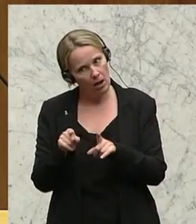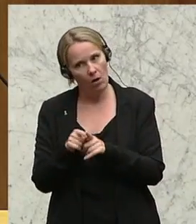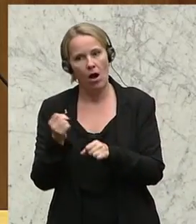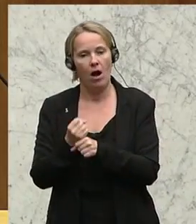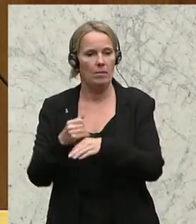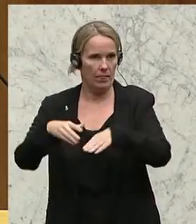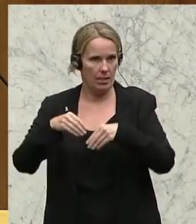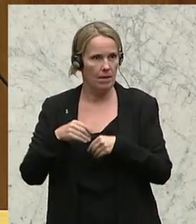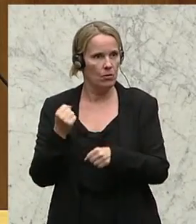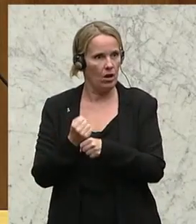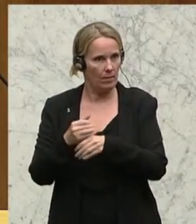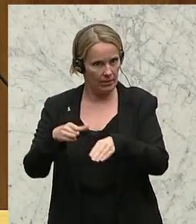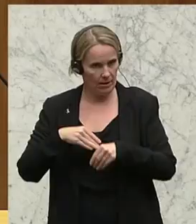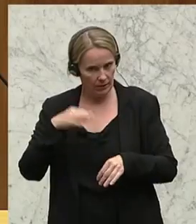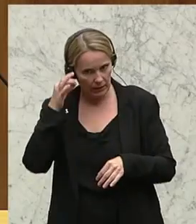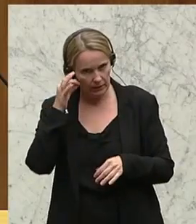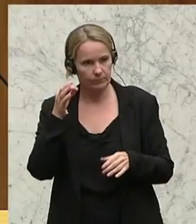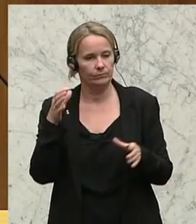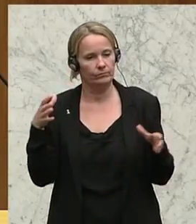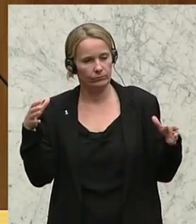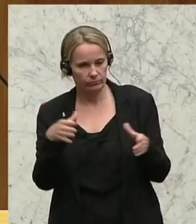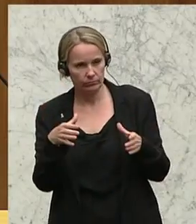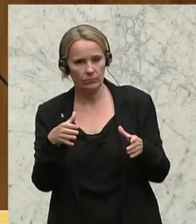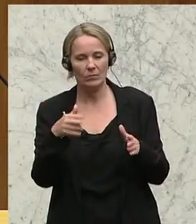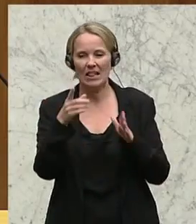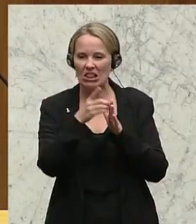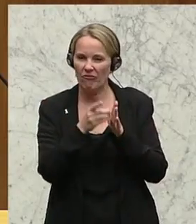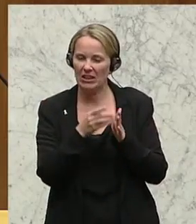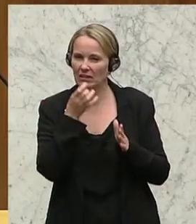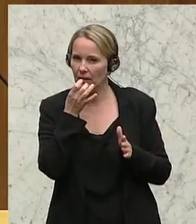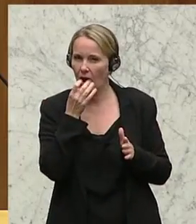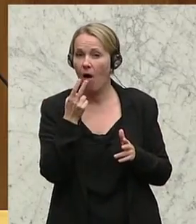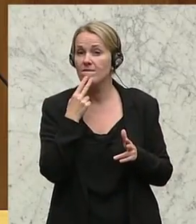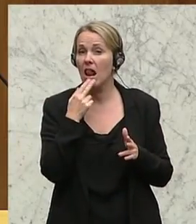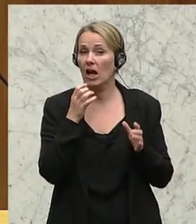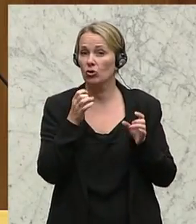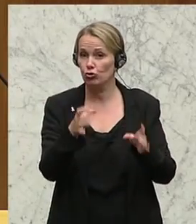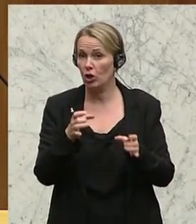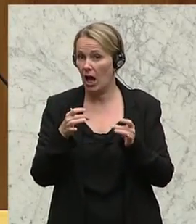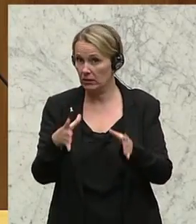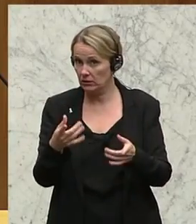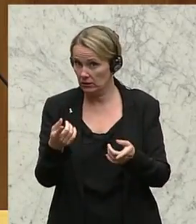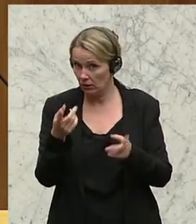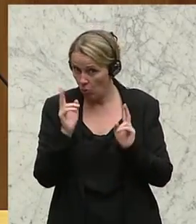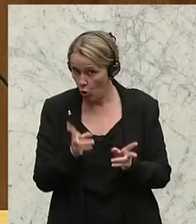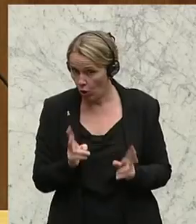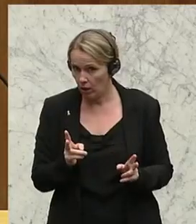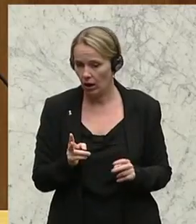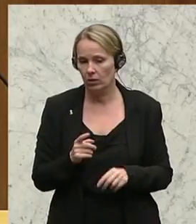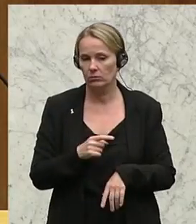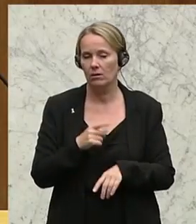Arbeitnehmerinnen und Arbeitnehmern, hier zu definieren, welche Straßen kommen überhaupt in Frage, über welche